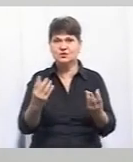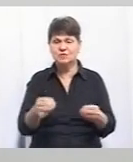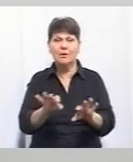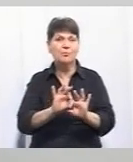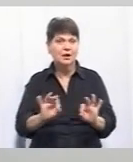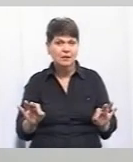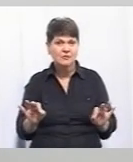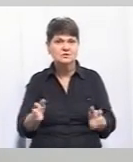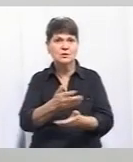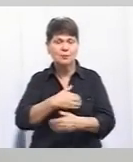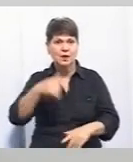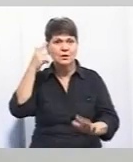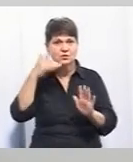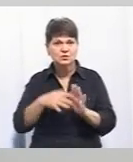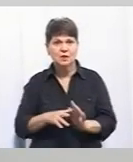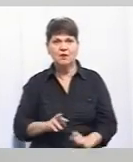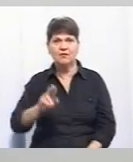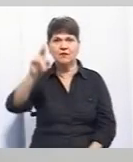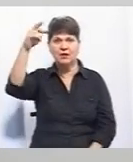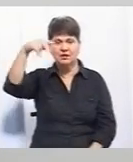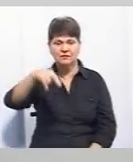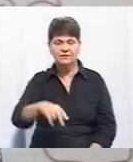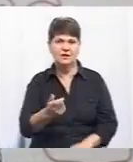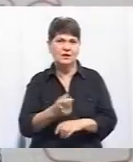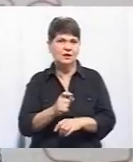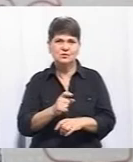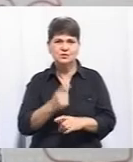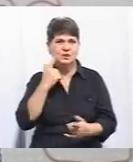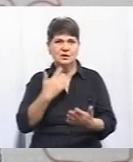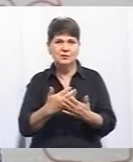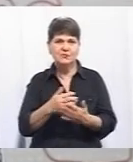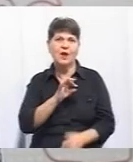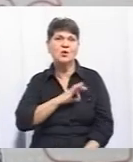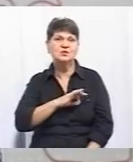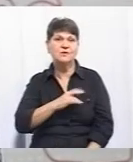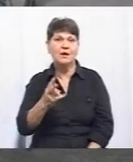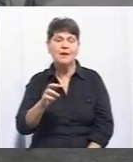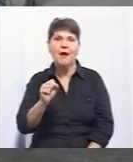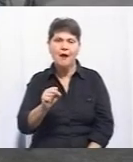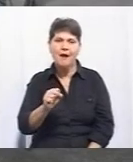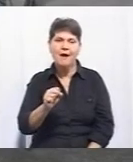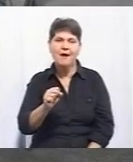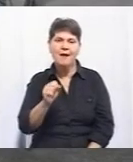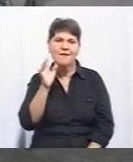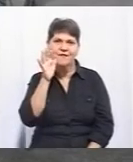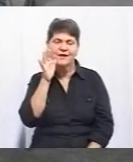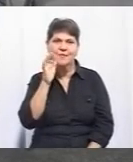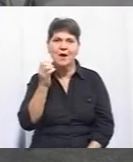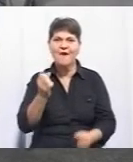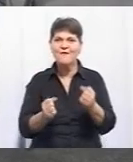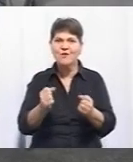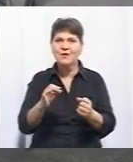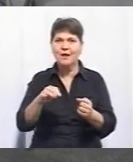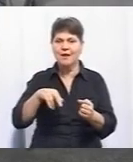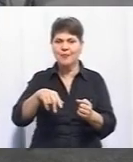розуміємо, що йти вверх, чи йти вниз дуже мала ймовірність користування, а от розвести час, в часі водія і